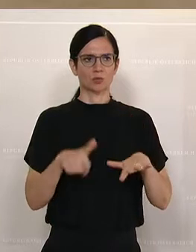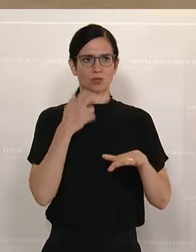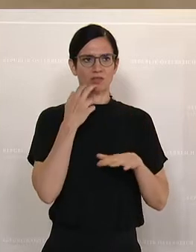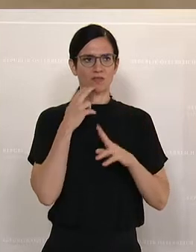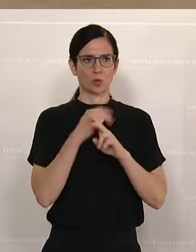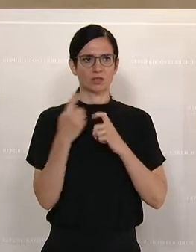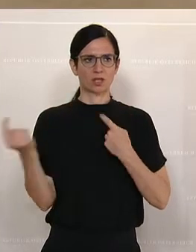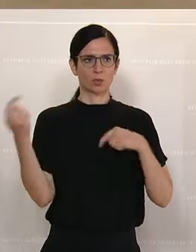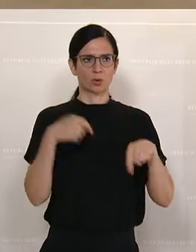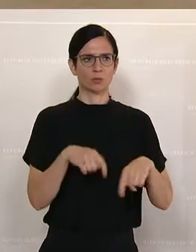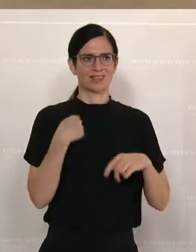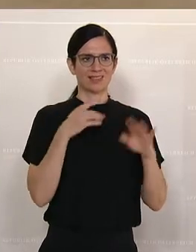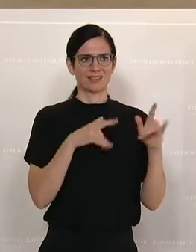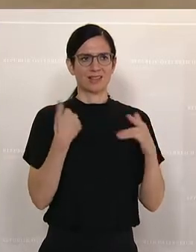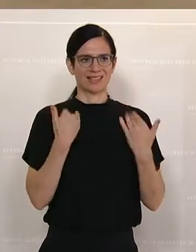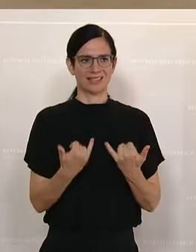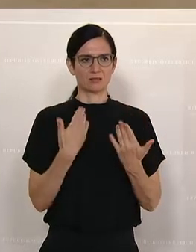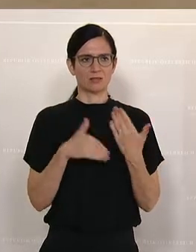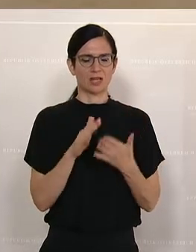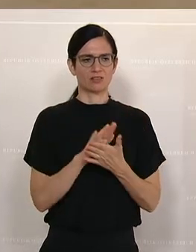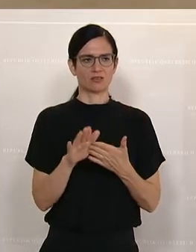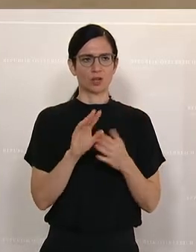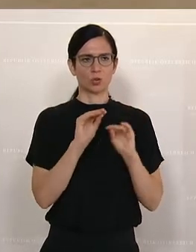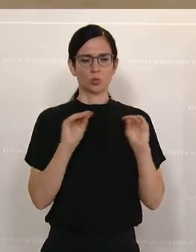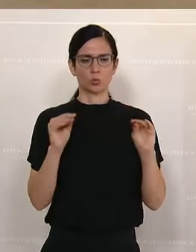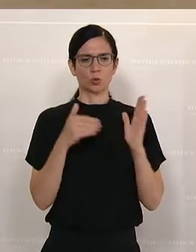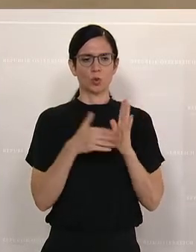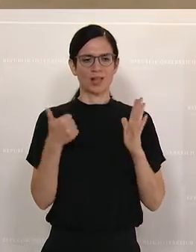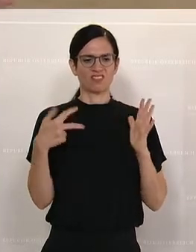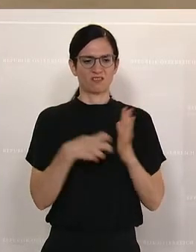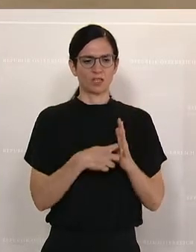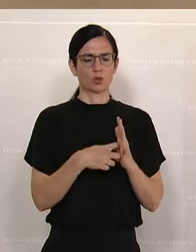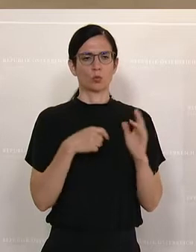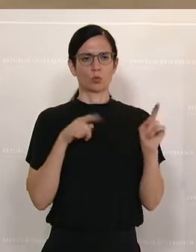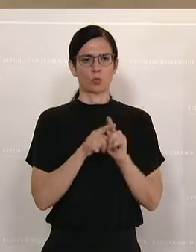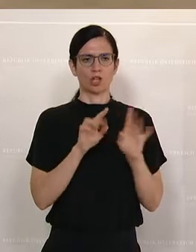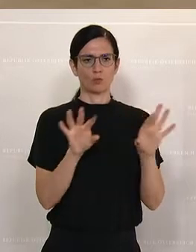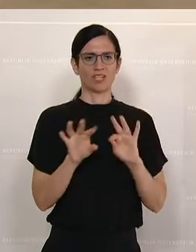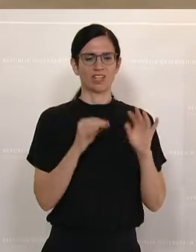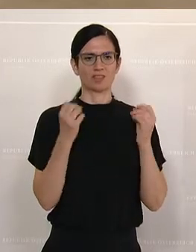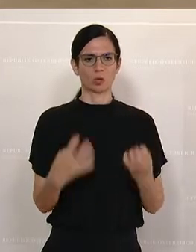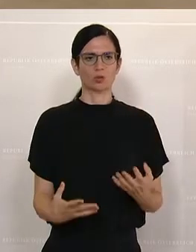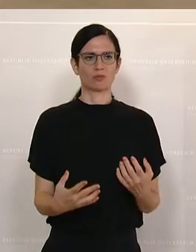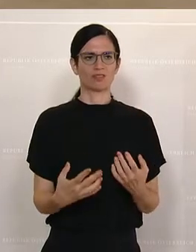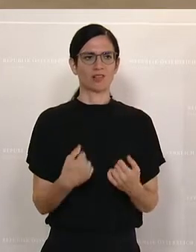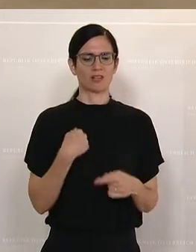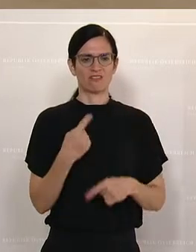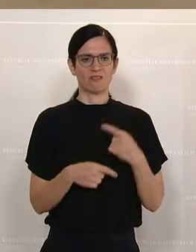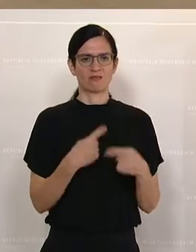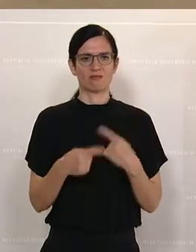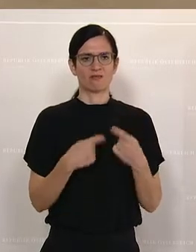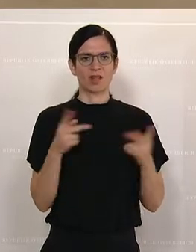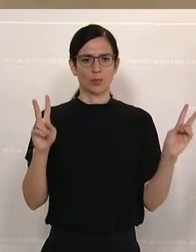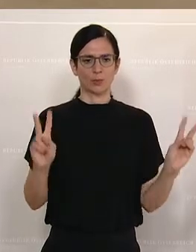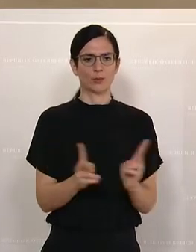haben hier eine Vereinfachung. Sie brauchen nur mehr ein Visum und eine Beschäftigungsbewilligung. Das Verfahren hat sich